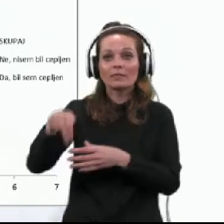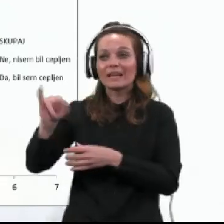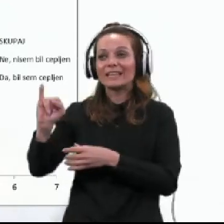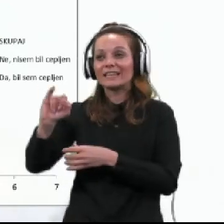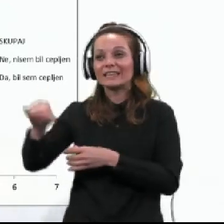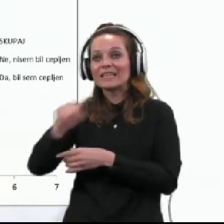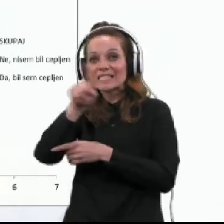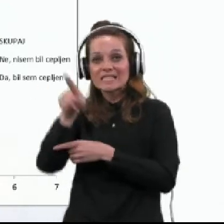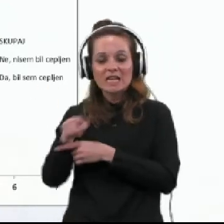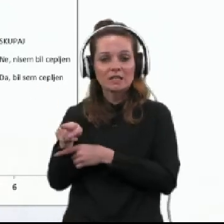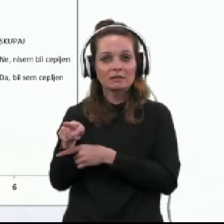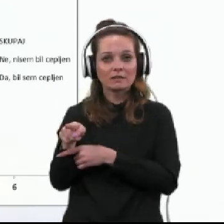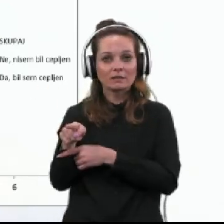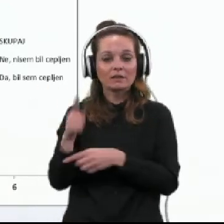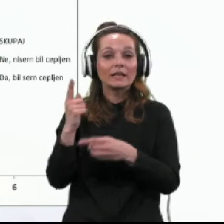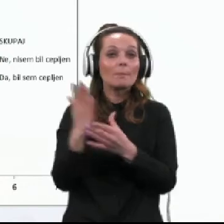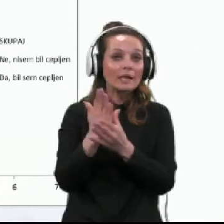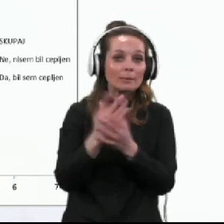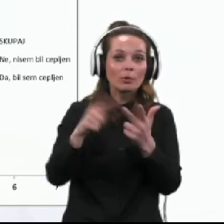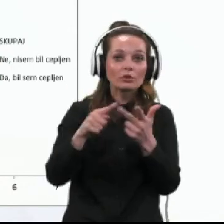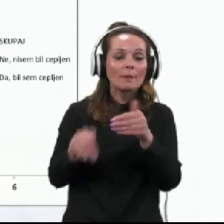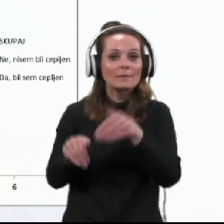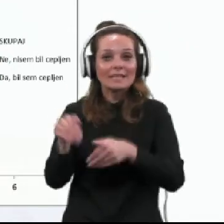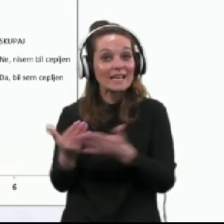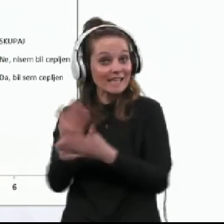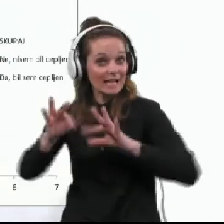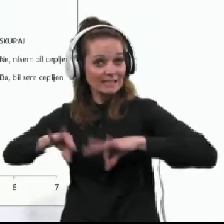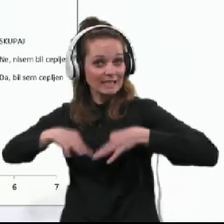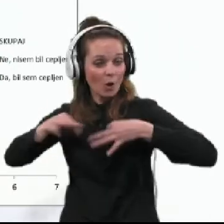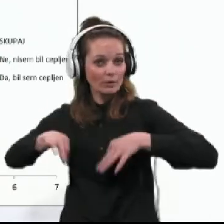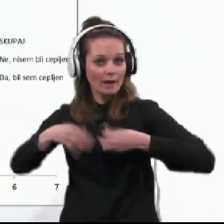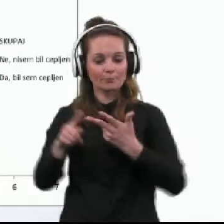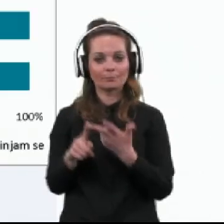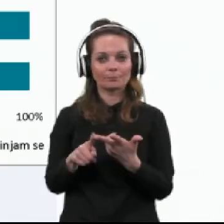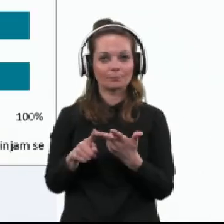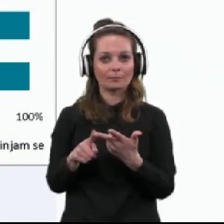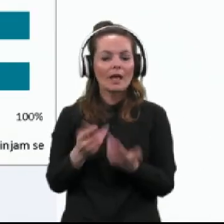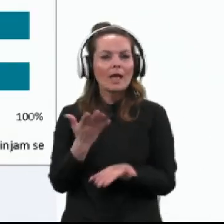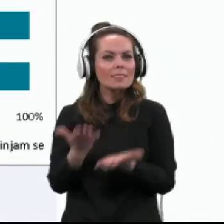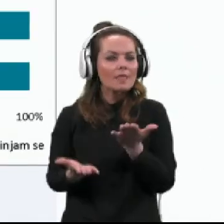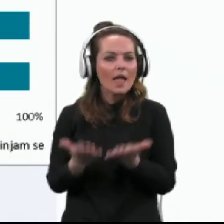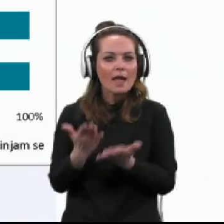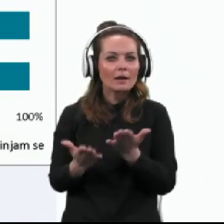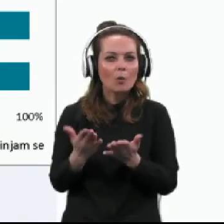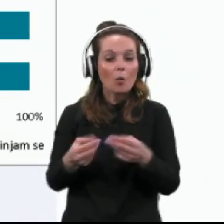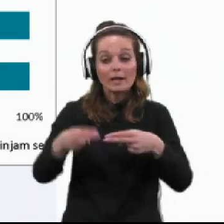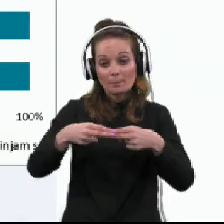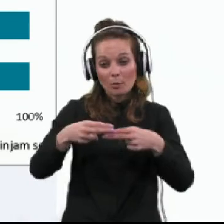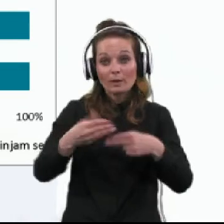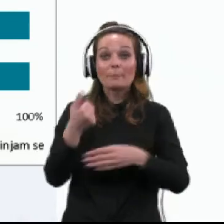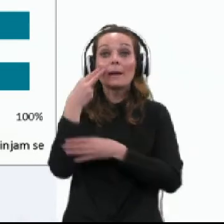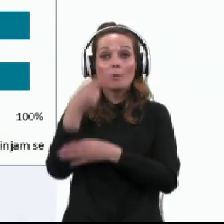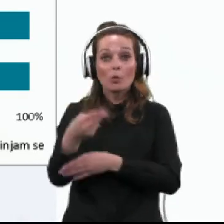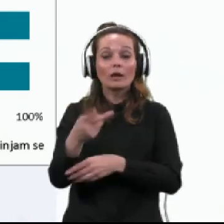inštituta za javno zdravje in priporočil Ministrstva za zdravje. Nekoliko pobližje smo si